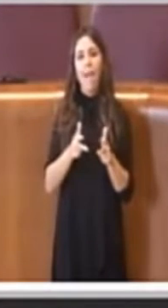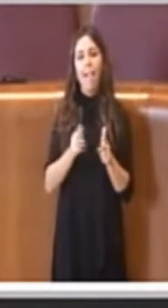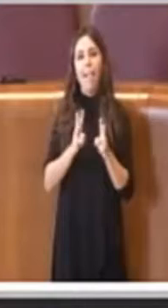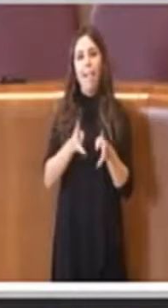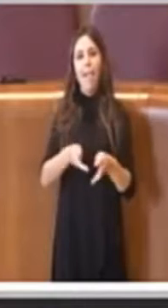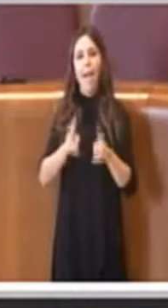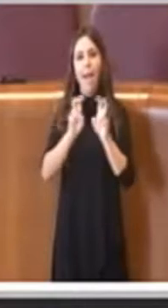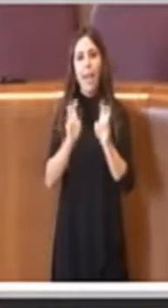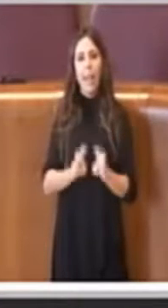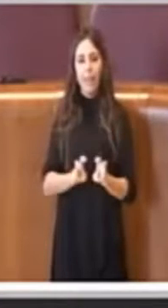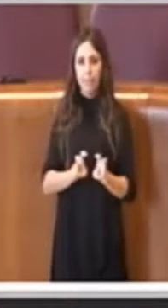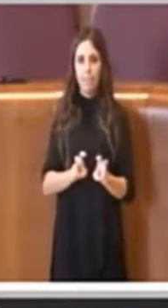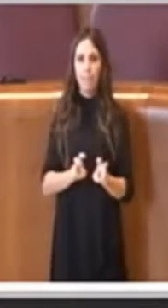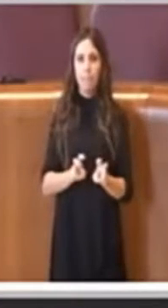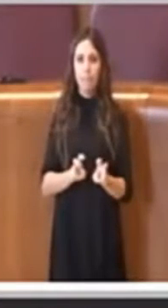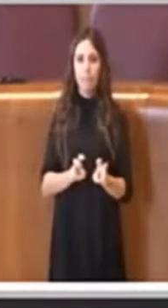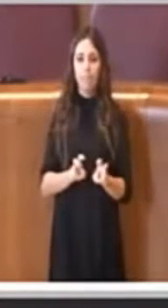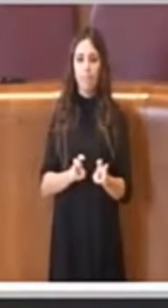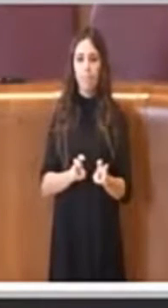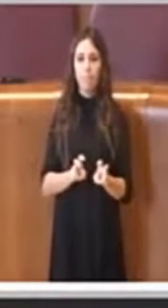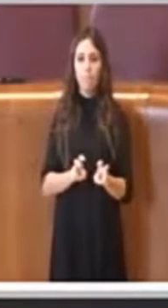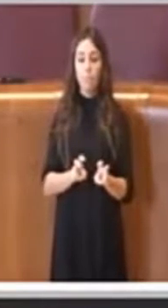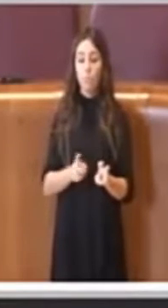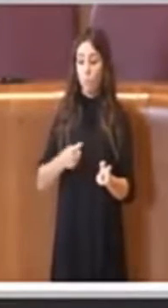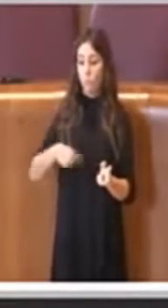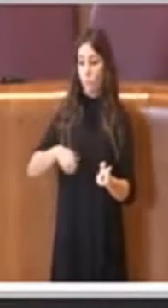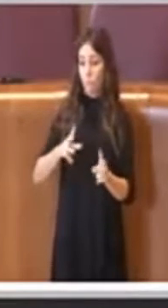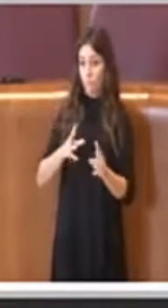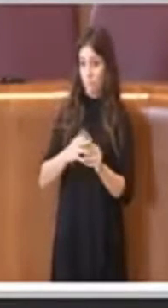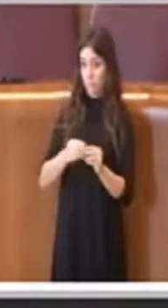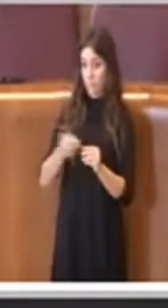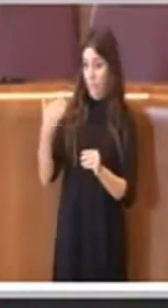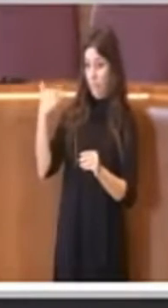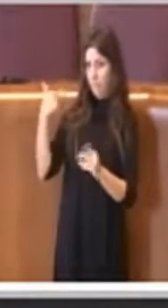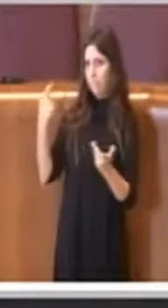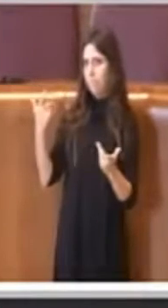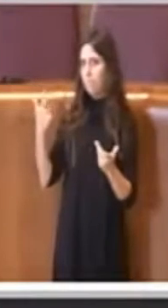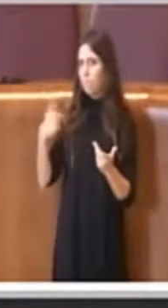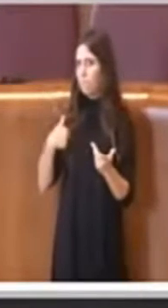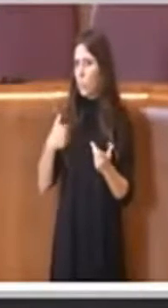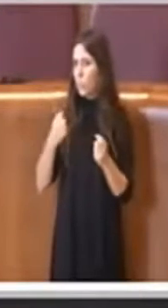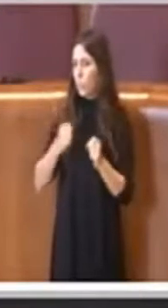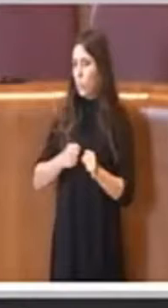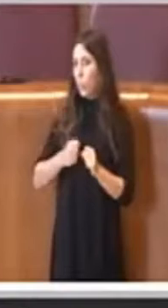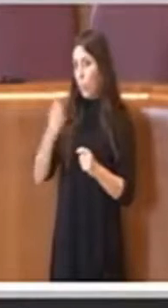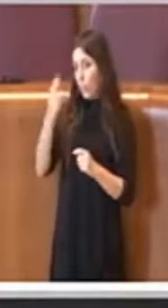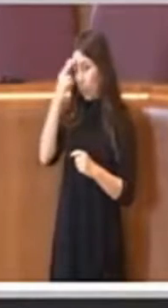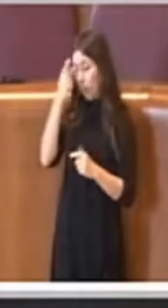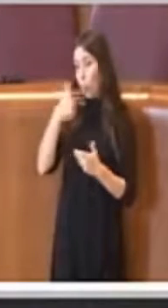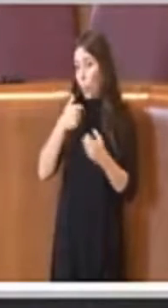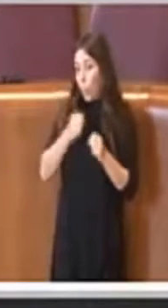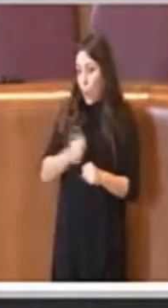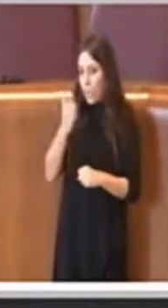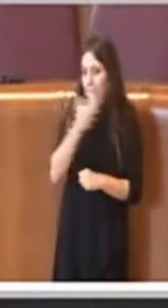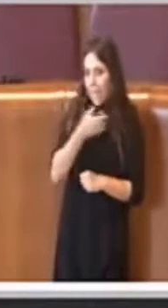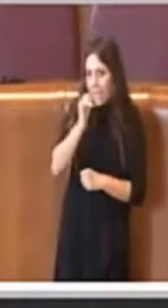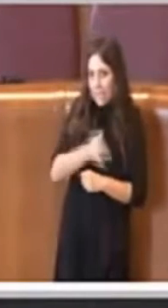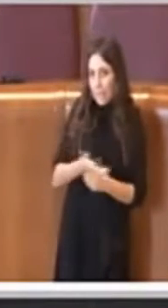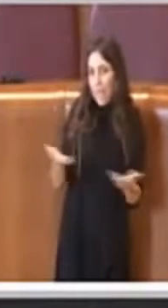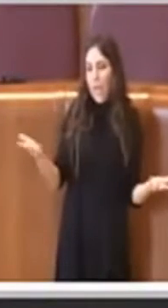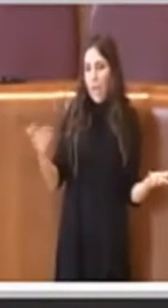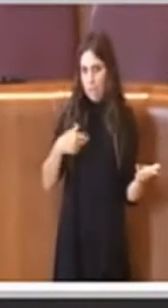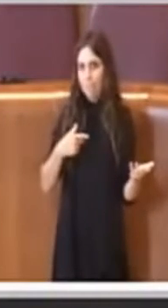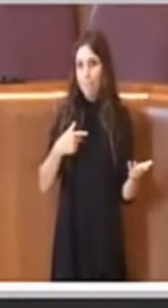fatte, abbiamo fatto, io vado a memoria, potrei ricordare male, se non sbaglio ne abbiamo parlato anche